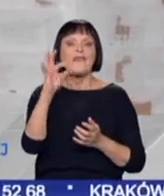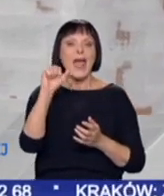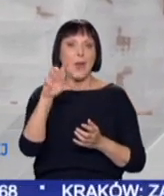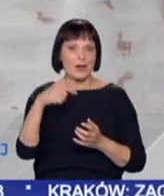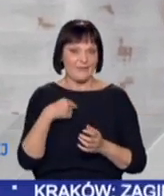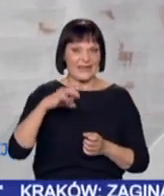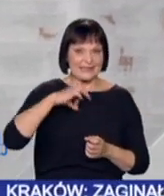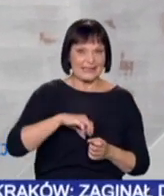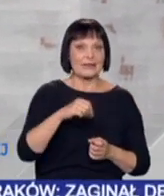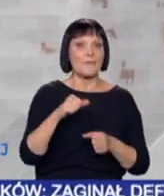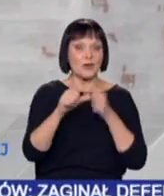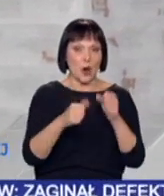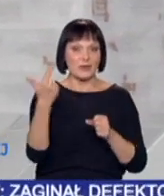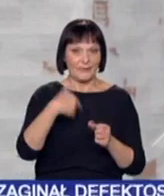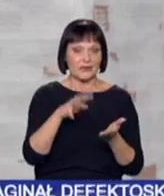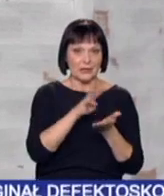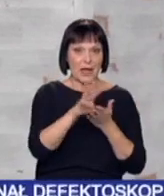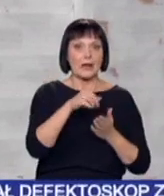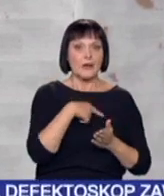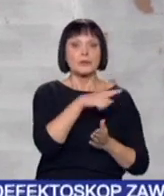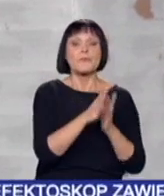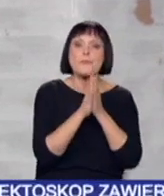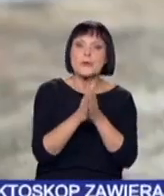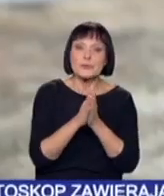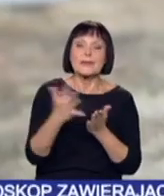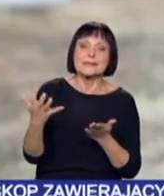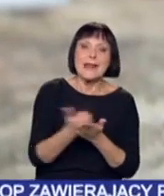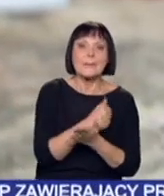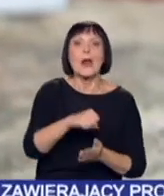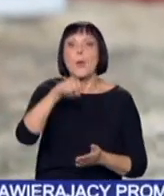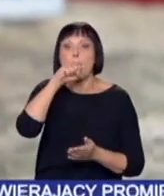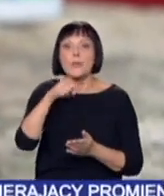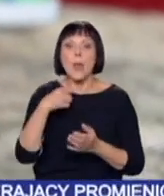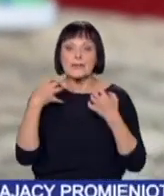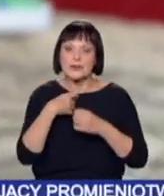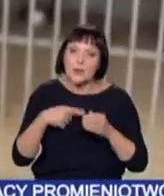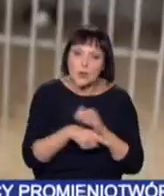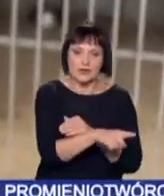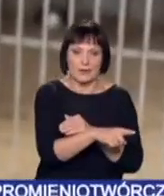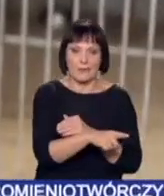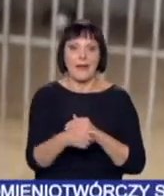Syn, który w roku 2014 był na Majdanie, prosił, by zabrała ulubione zwierzęta i uciekła.